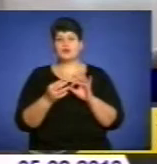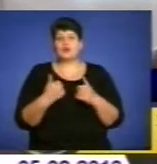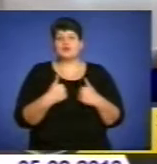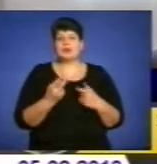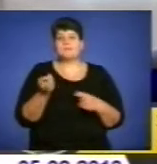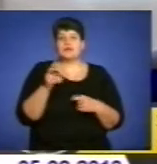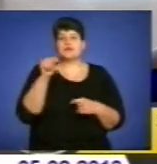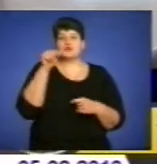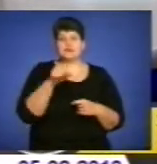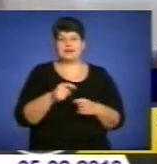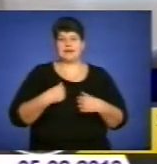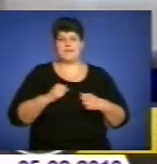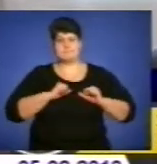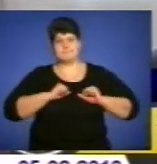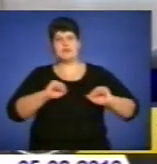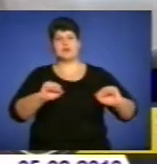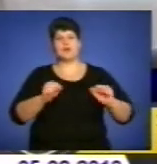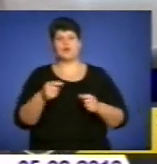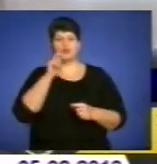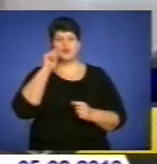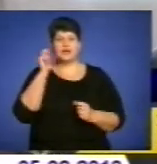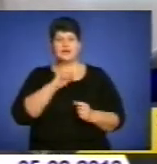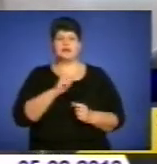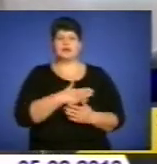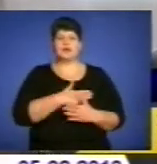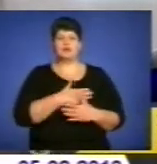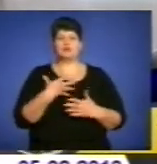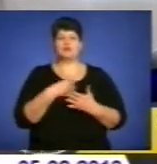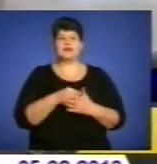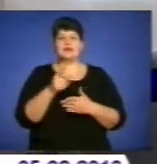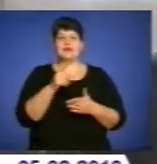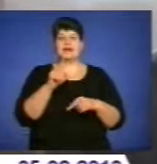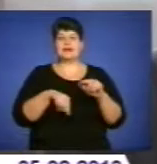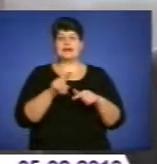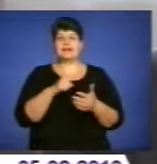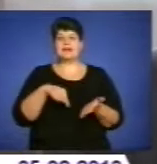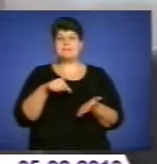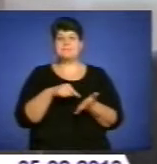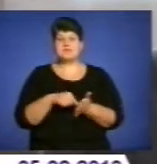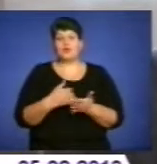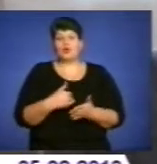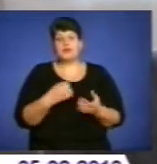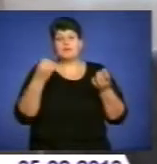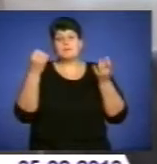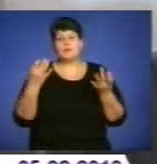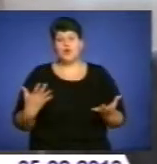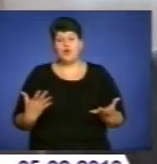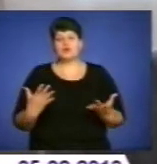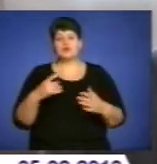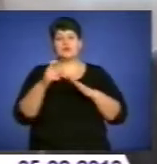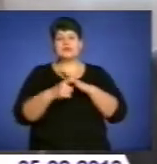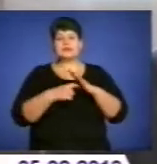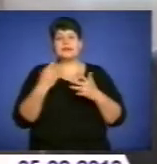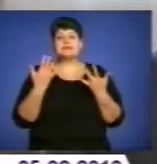сюди, тому що я патріот України, дуже люблю своє рідне місто, і хотіла просто дізнатися,